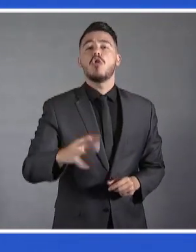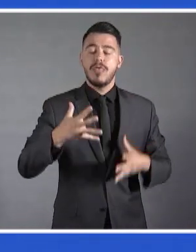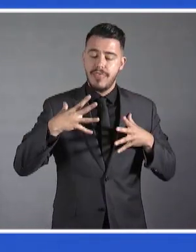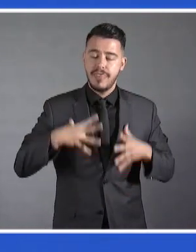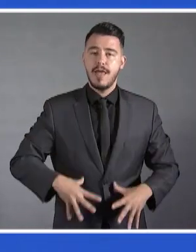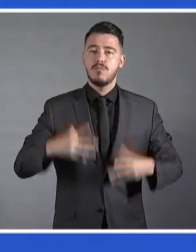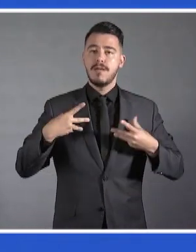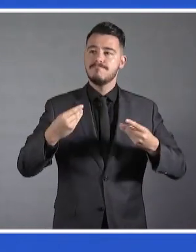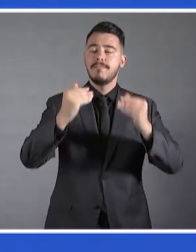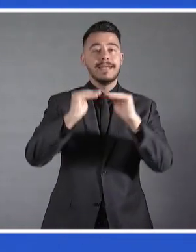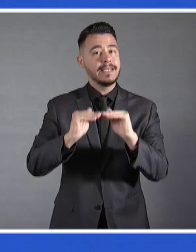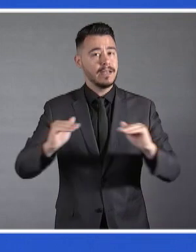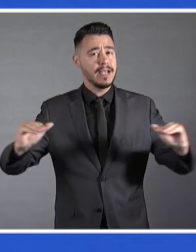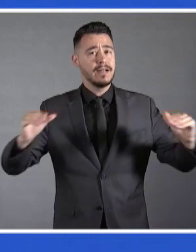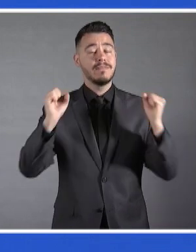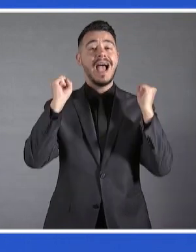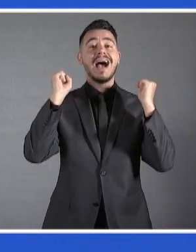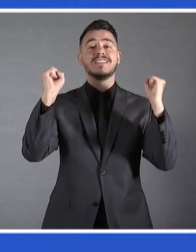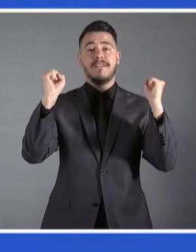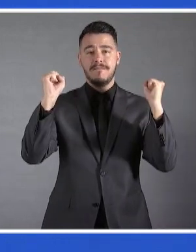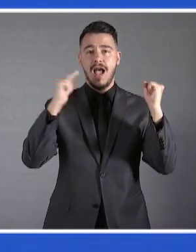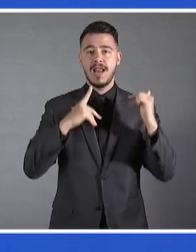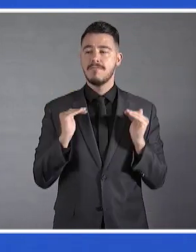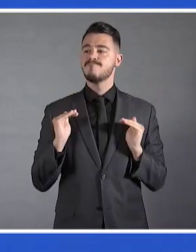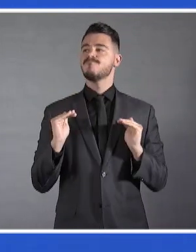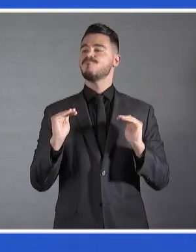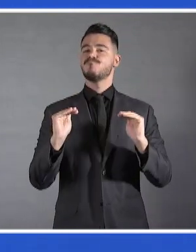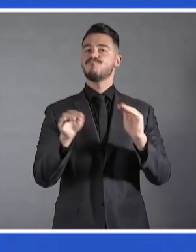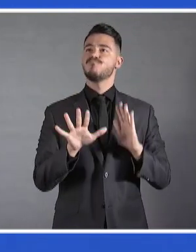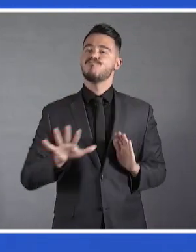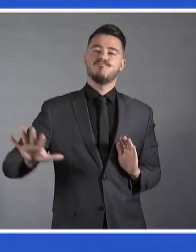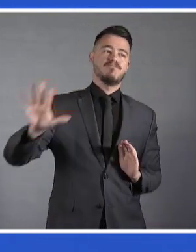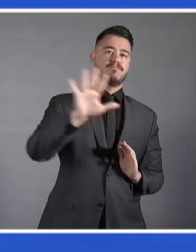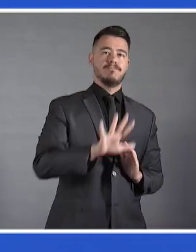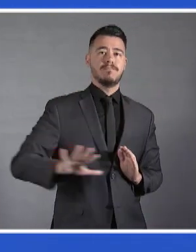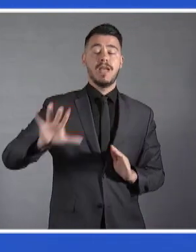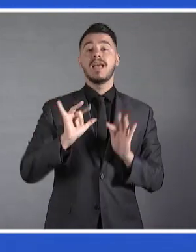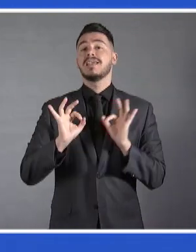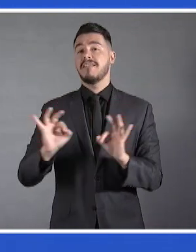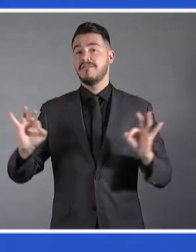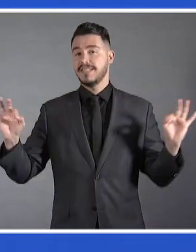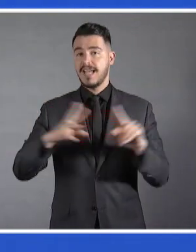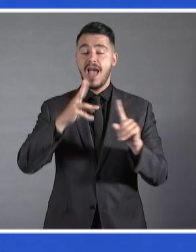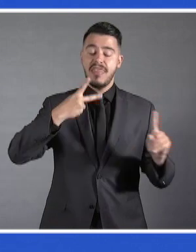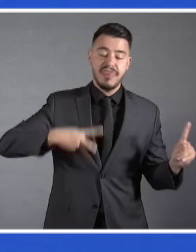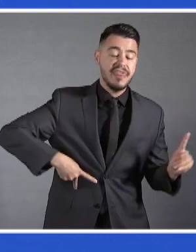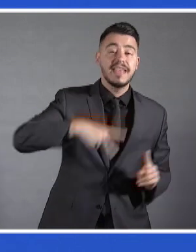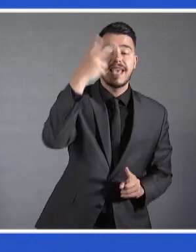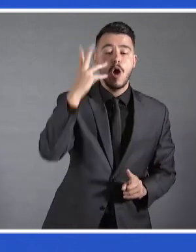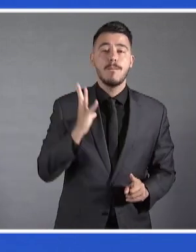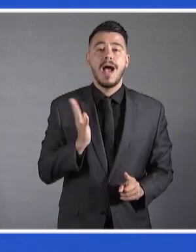η ασφάλεια και η σταθερότητα. Και βέβαια, το αναφέρετο δικαίωμα των λαών στην